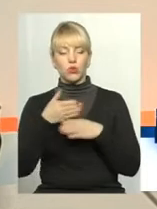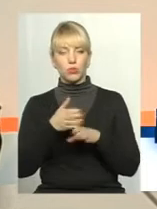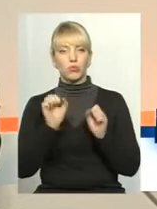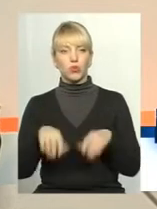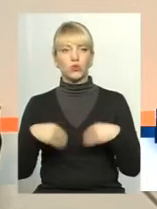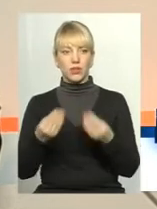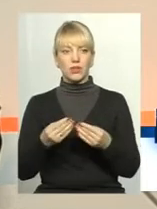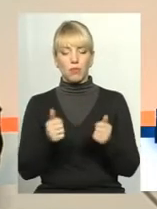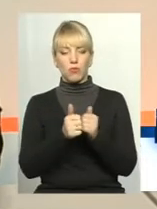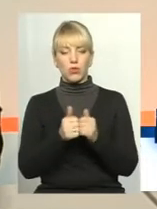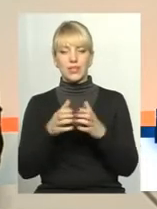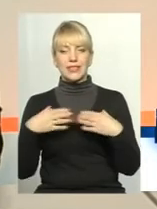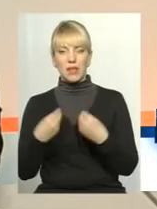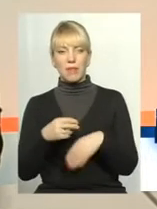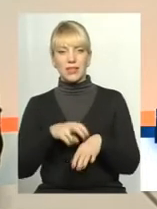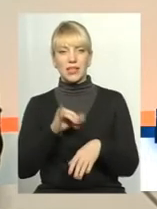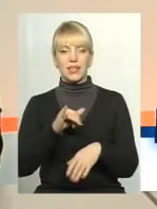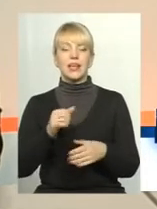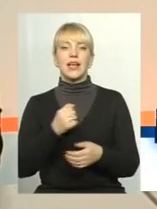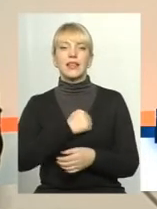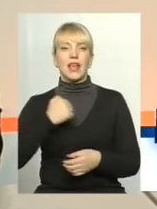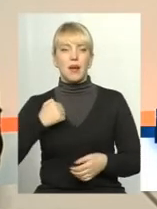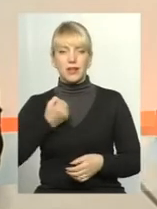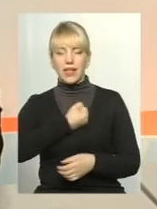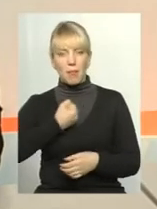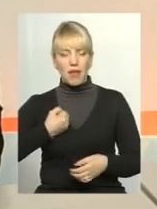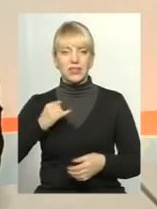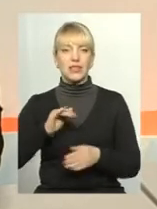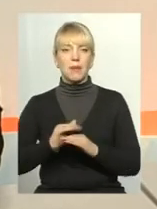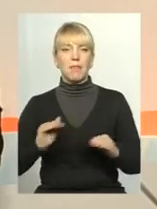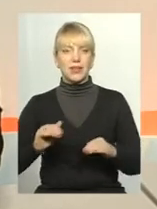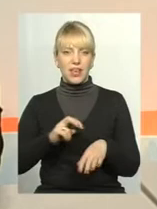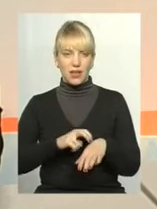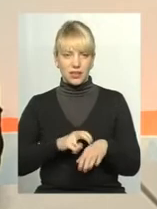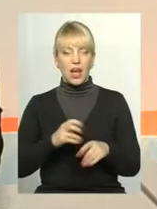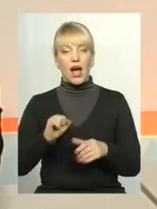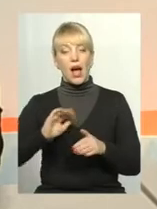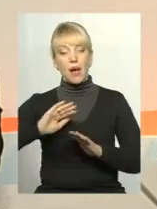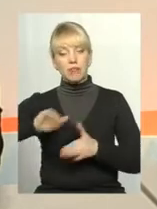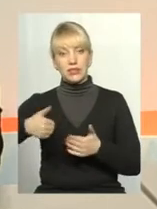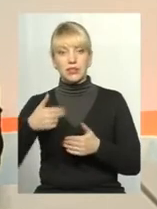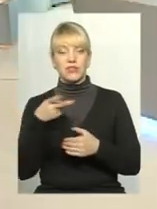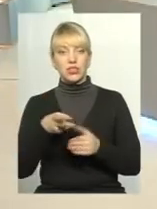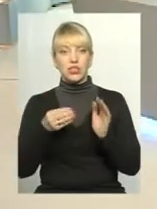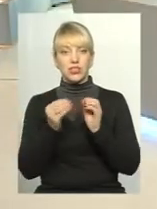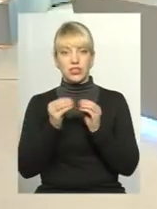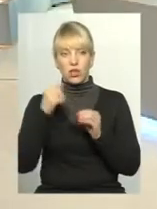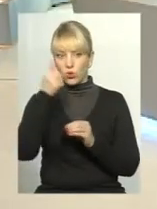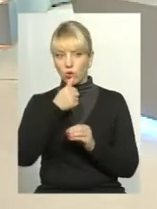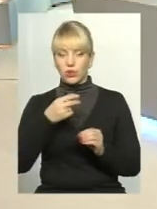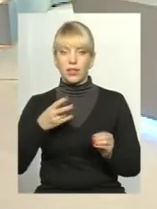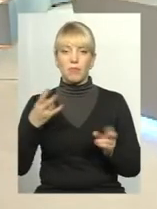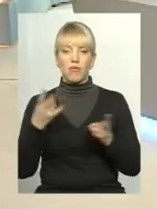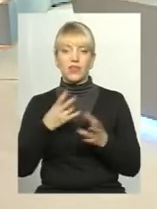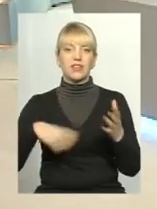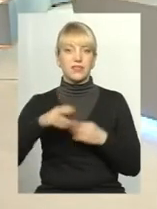поруч з сімейним лікарем і терапевт, і педіатр. А надалі, після 2020 року, мають всі